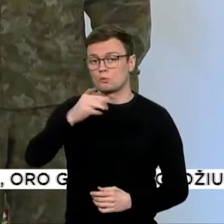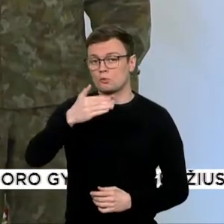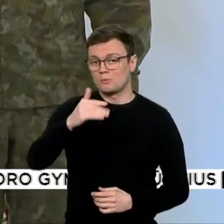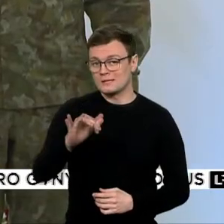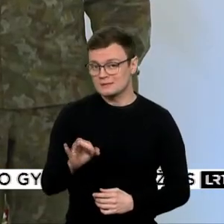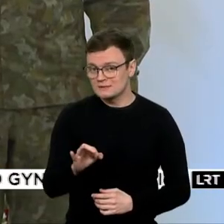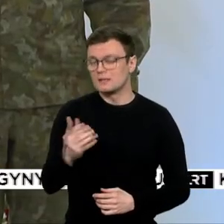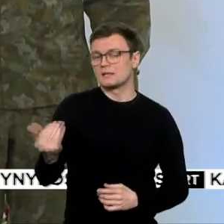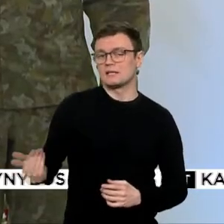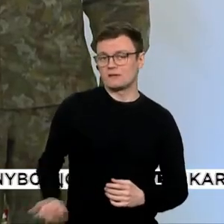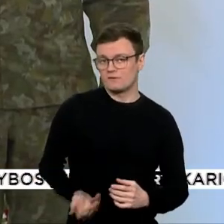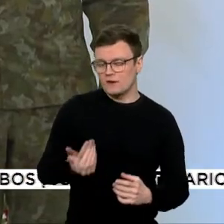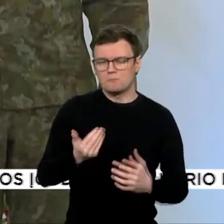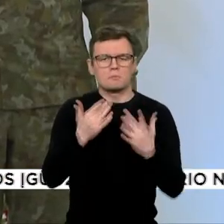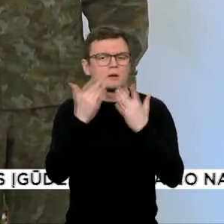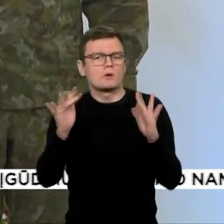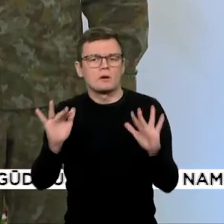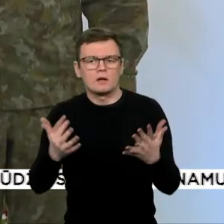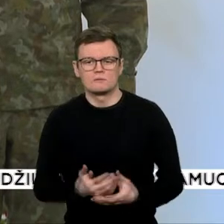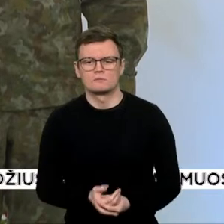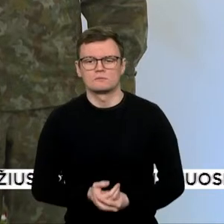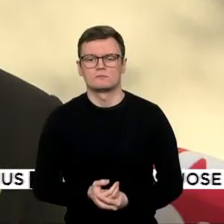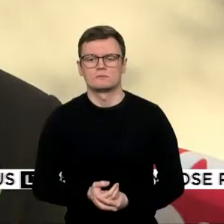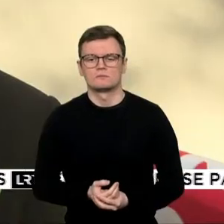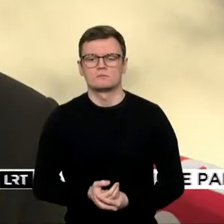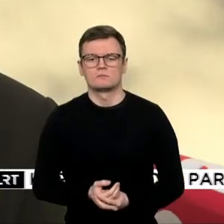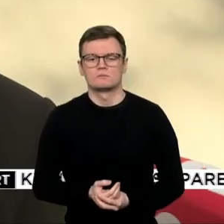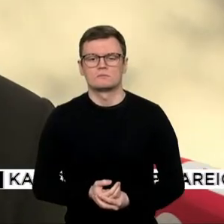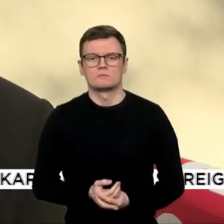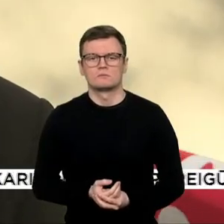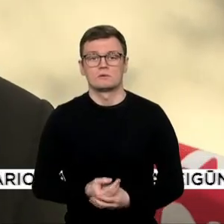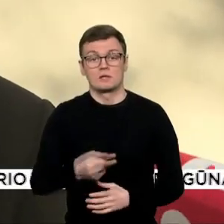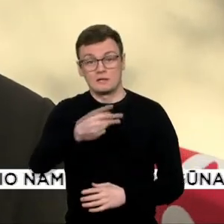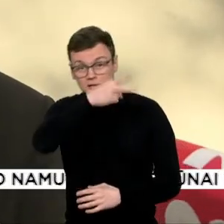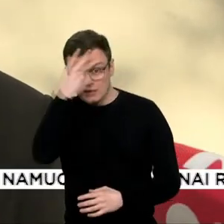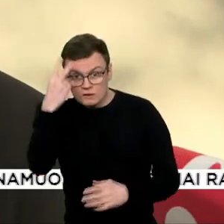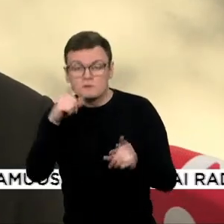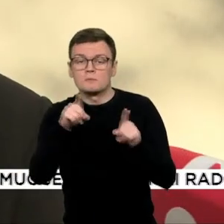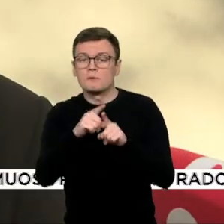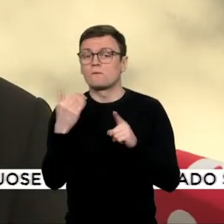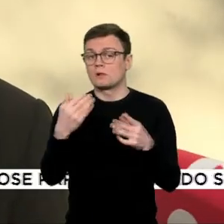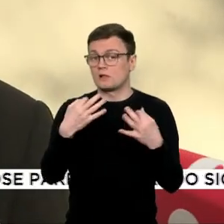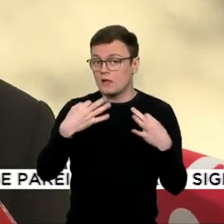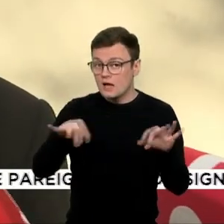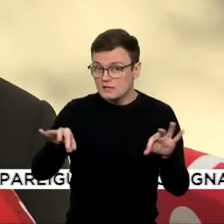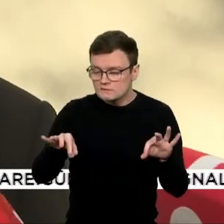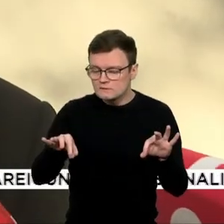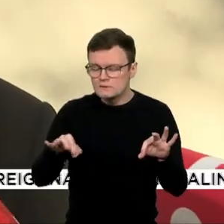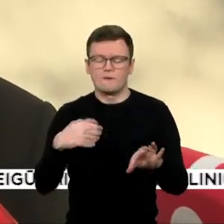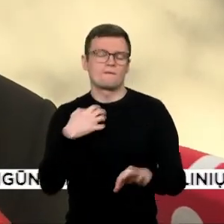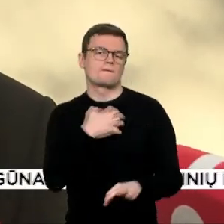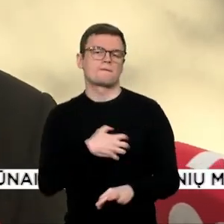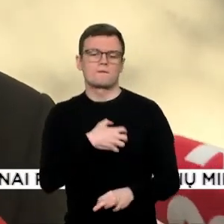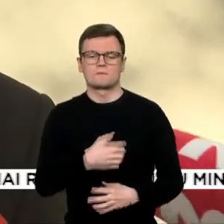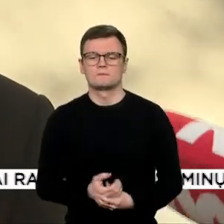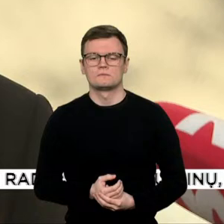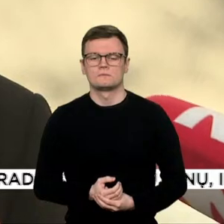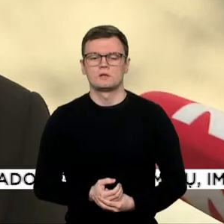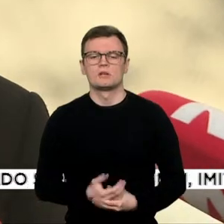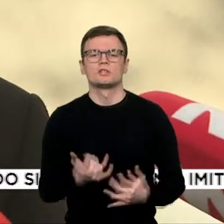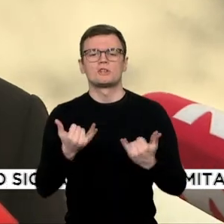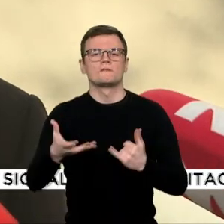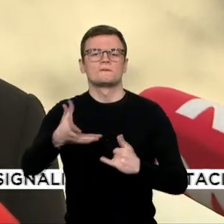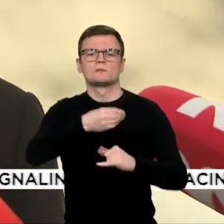tevinė ir jos laisvė jam aukščiausias vertybės. Šiandien visiems sunku. Tadastumas buvo labai